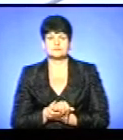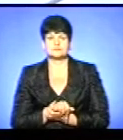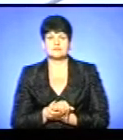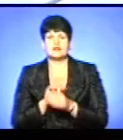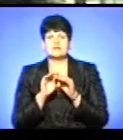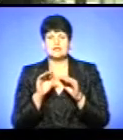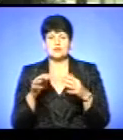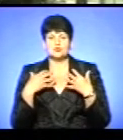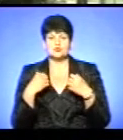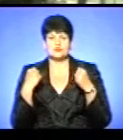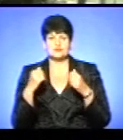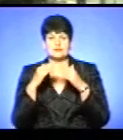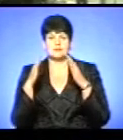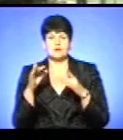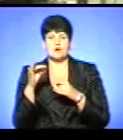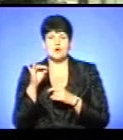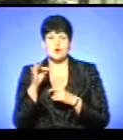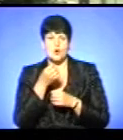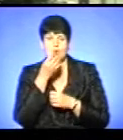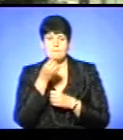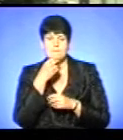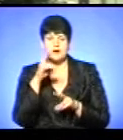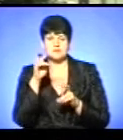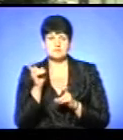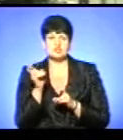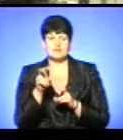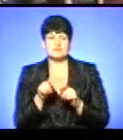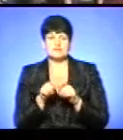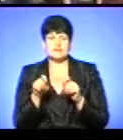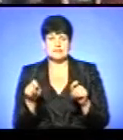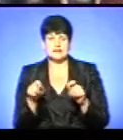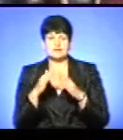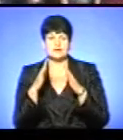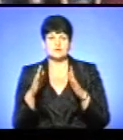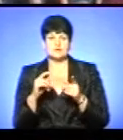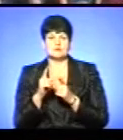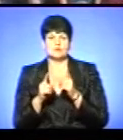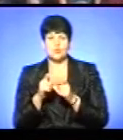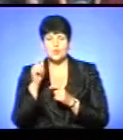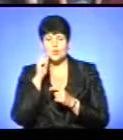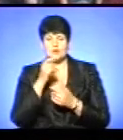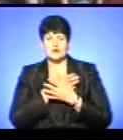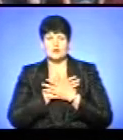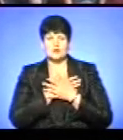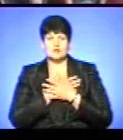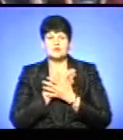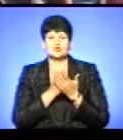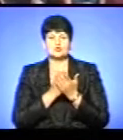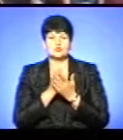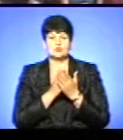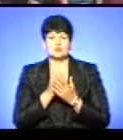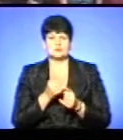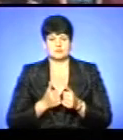Дитячий оздоровчий табір «Ромашка» ми завітали якраз на відкриття табірної зміни. Україну любимо, служити